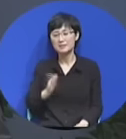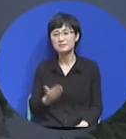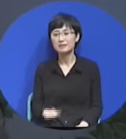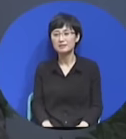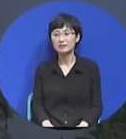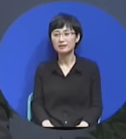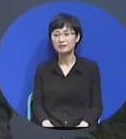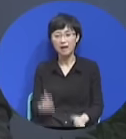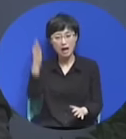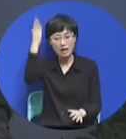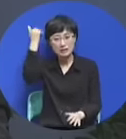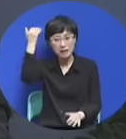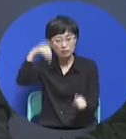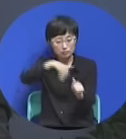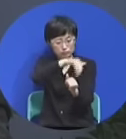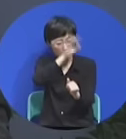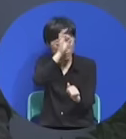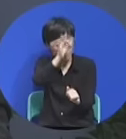참 안됐다.